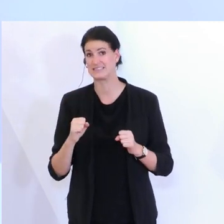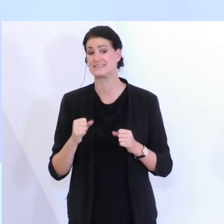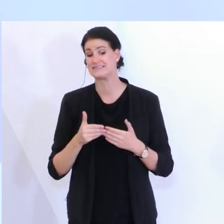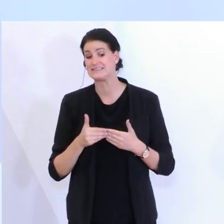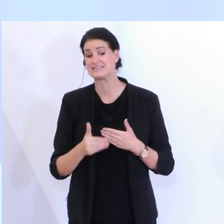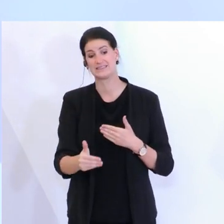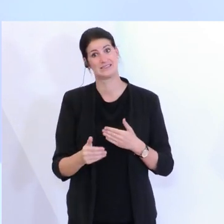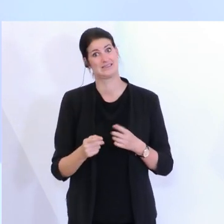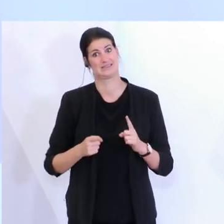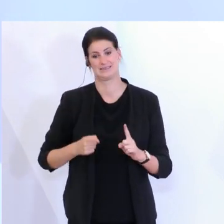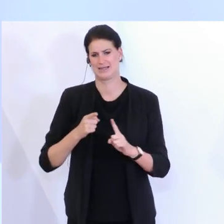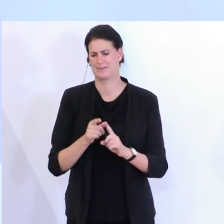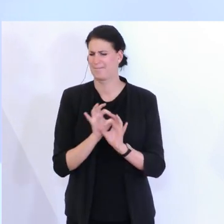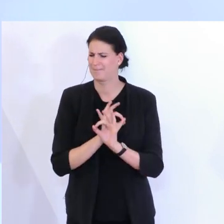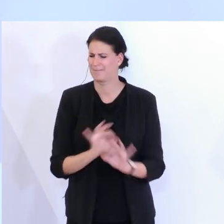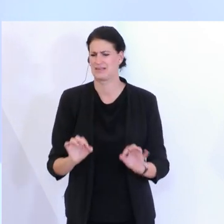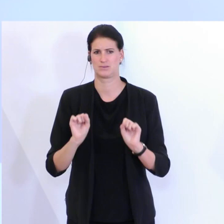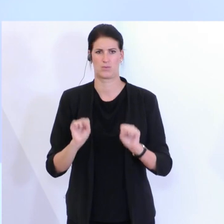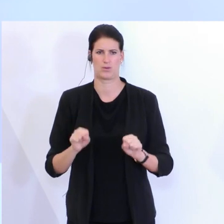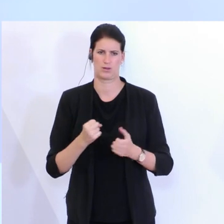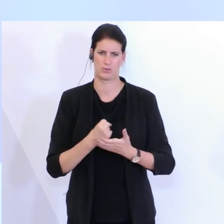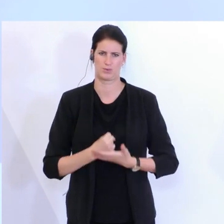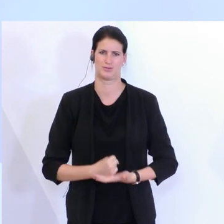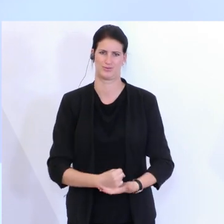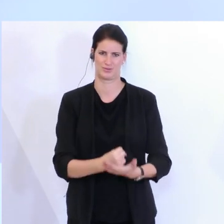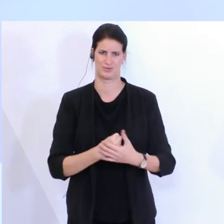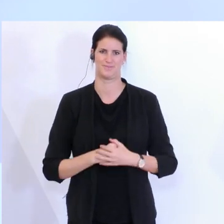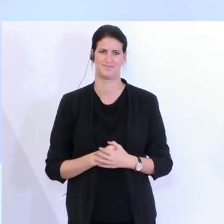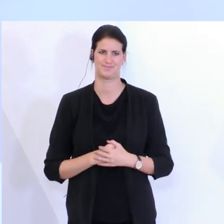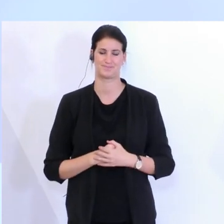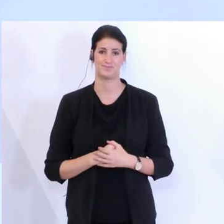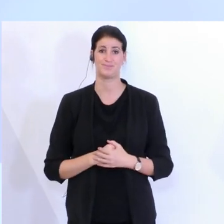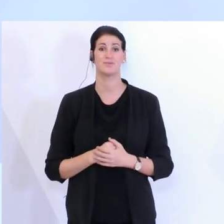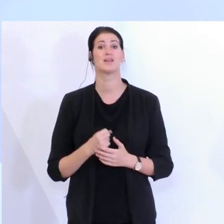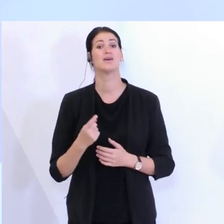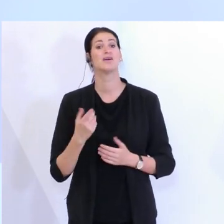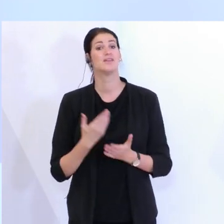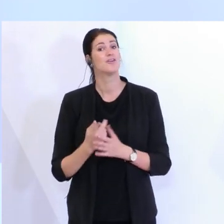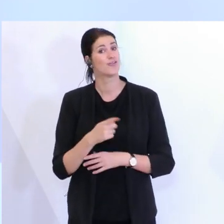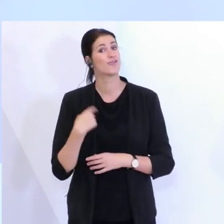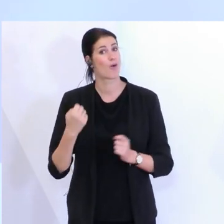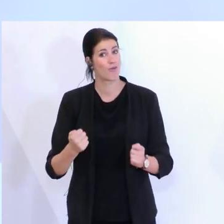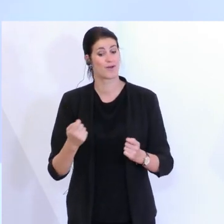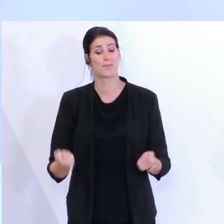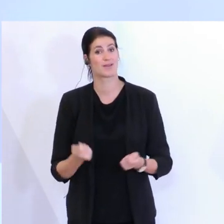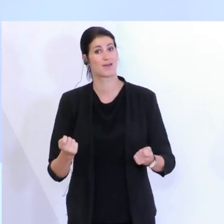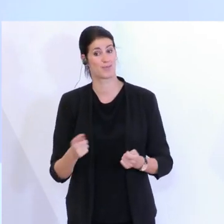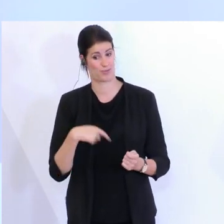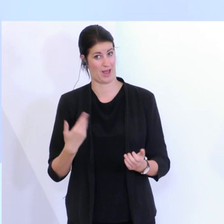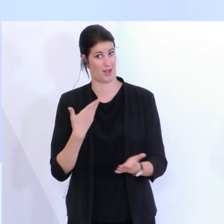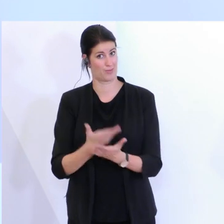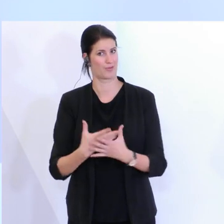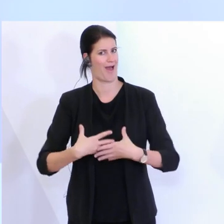bestmöglich zu unterstützen. Wir hoffen, dass vor allem auch hier sehr viele Betriebe dieses Angebot wahrnehmen, dieses Angebot auch